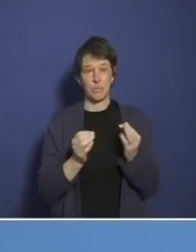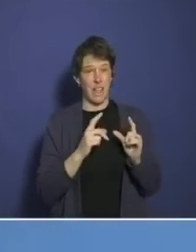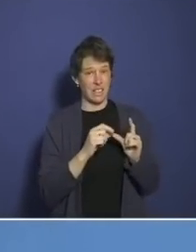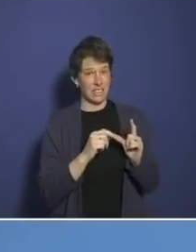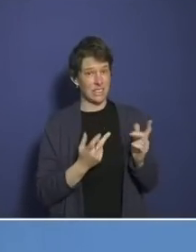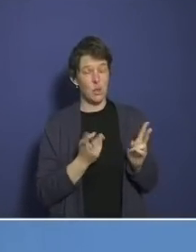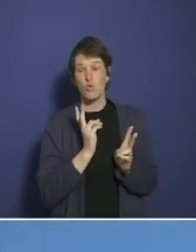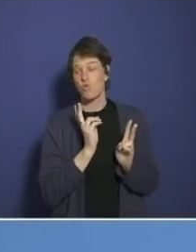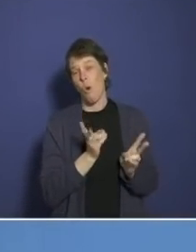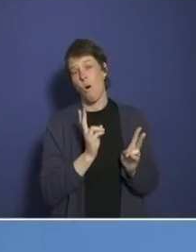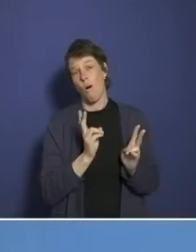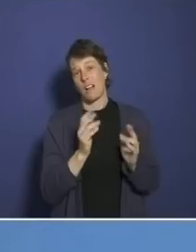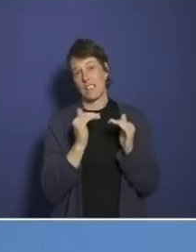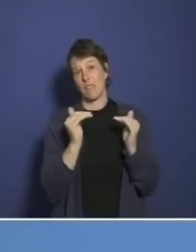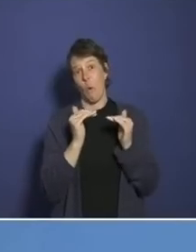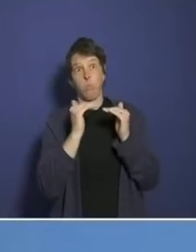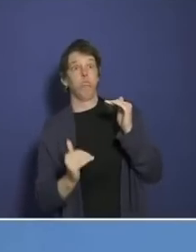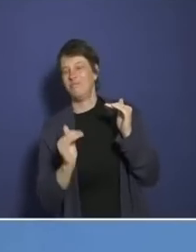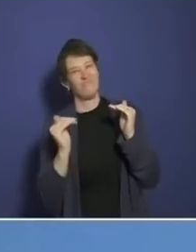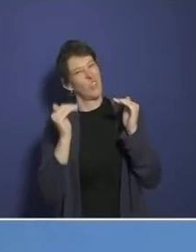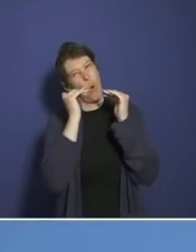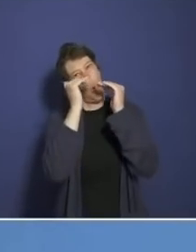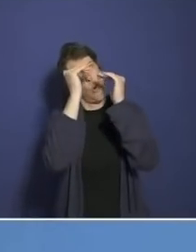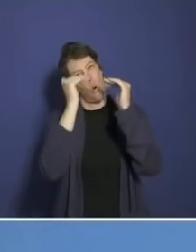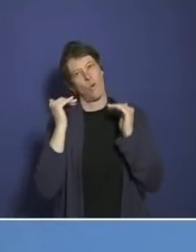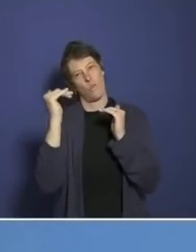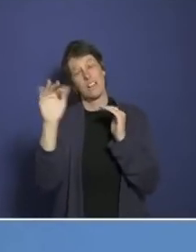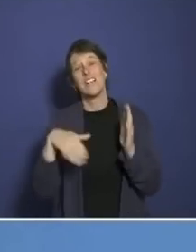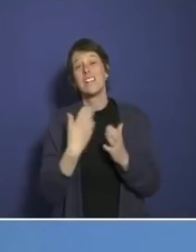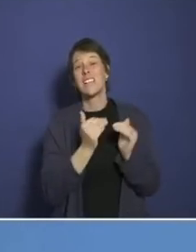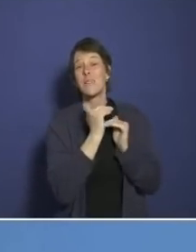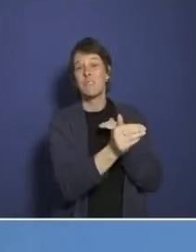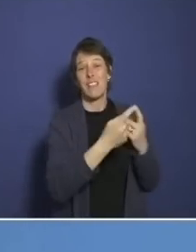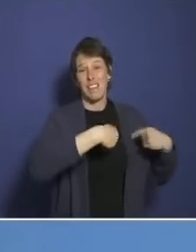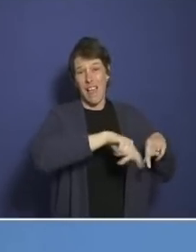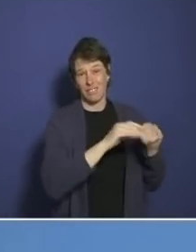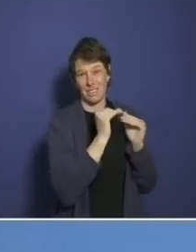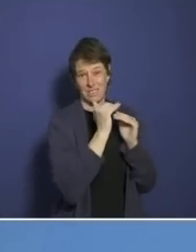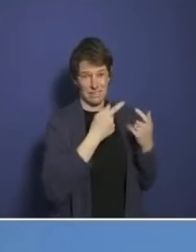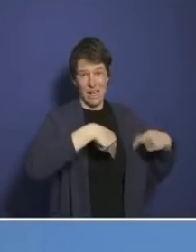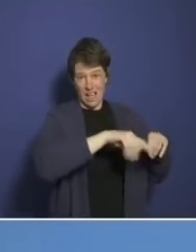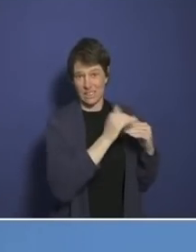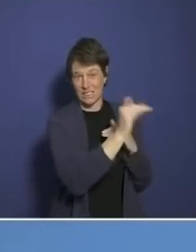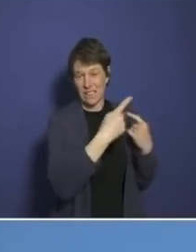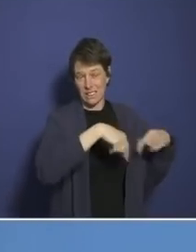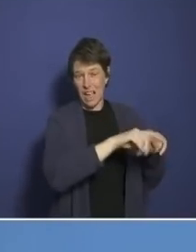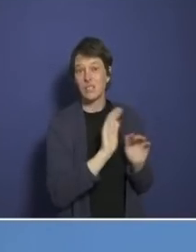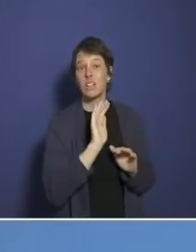immer noch auf einem hohen Niveau. Es gibt immer noch Landkreise, die haben eine Sieben-Tage-Inzidenz über 3000.